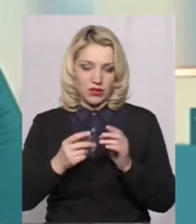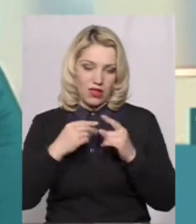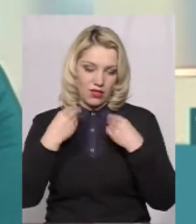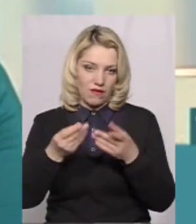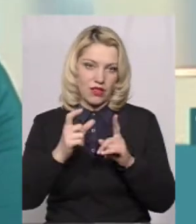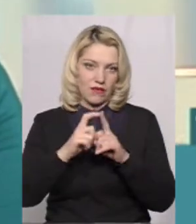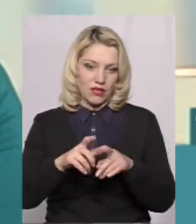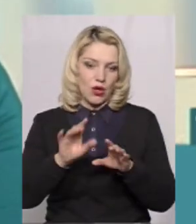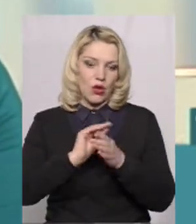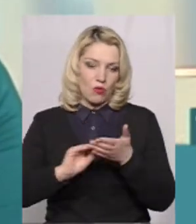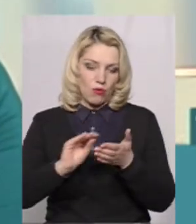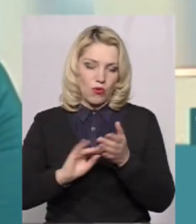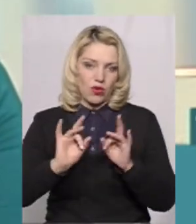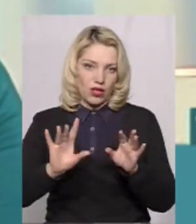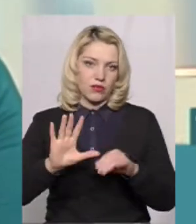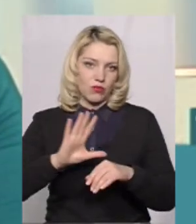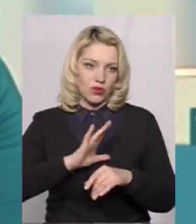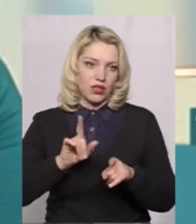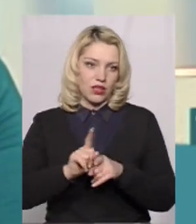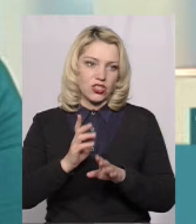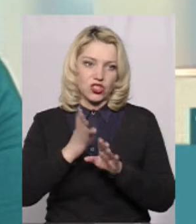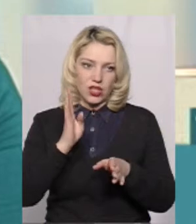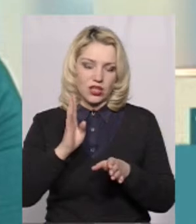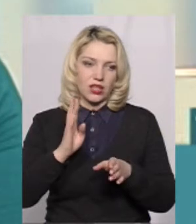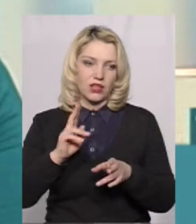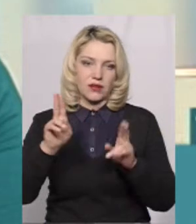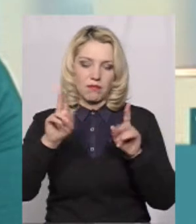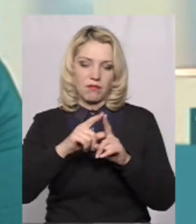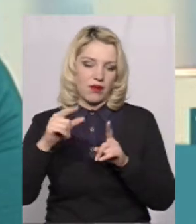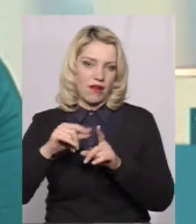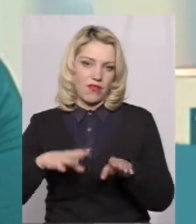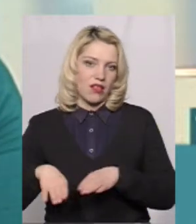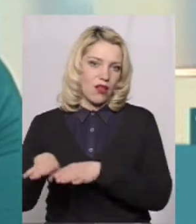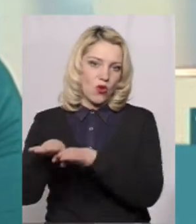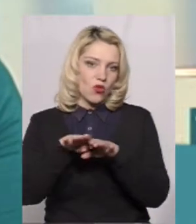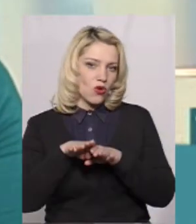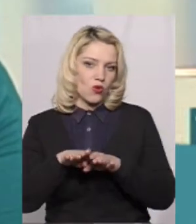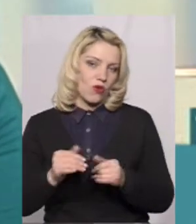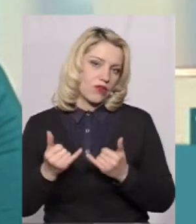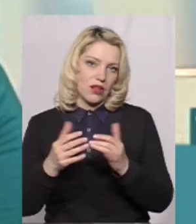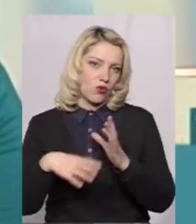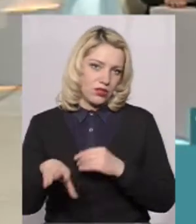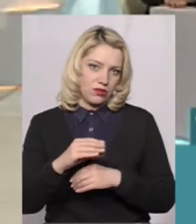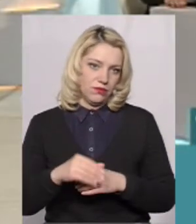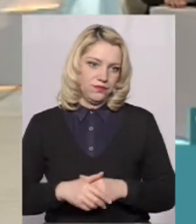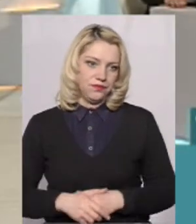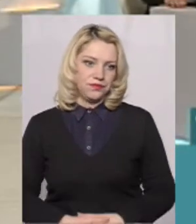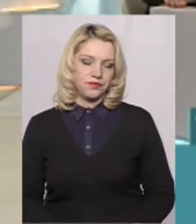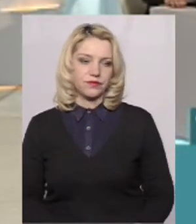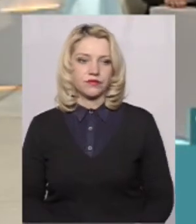написано, так як я сказала, що черга з правилами однаковими для всіх. Ми не можемо впливати на це.